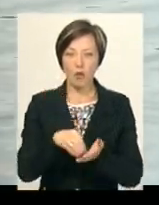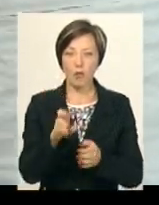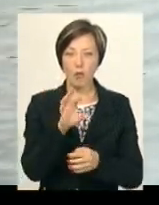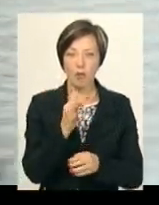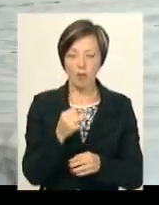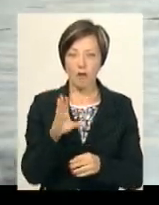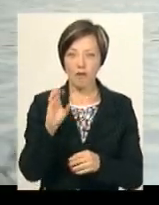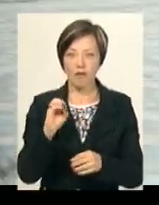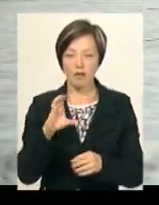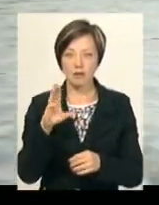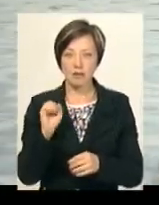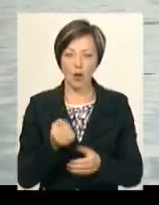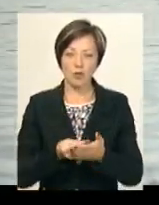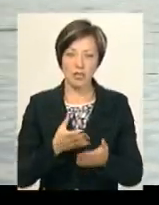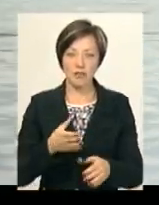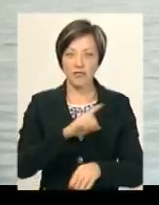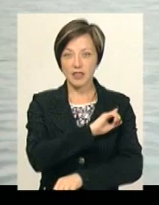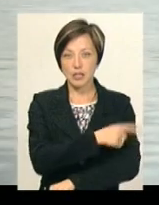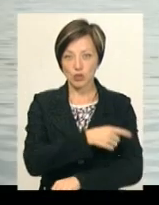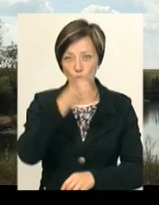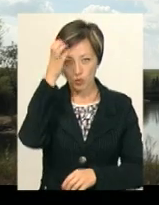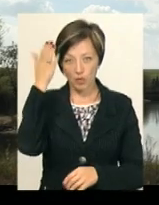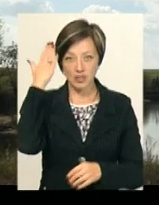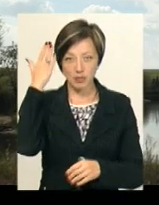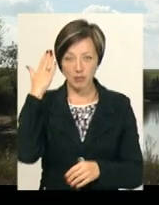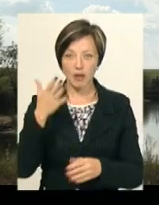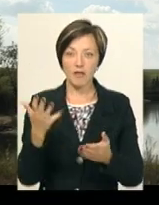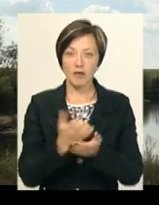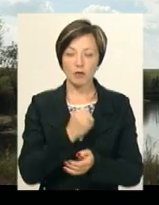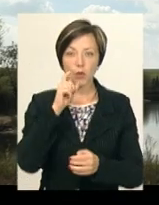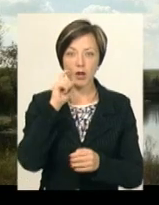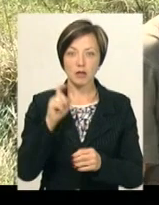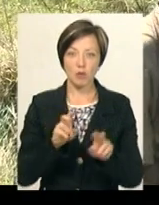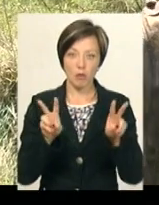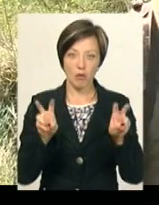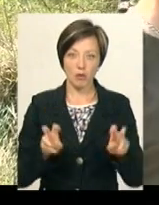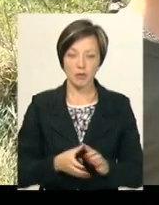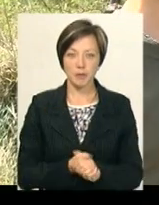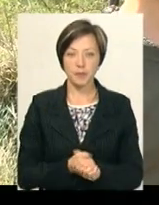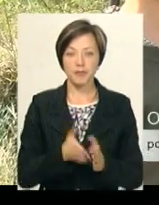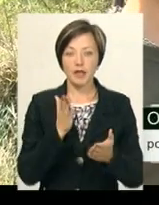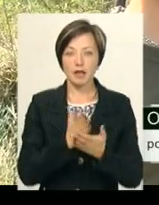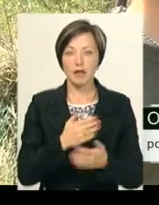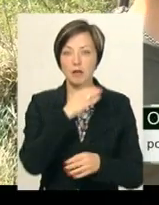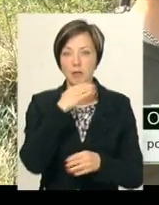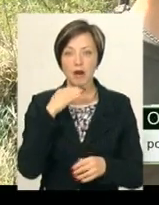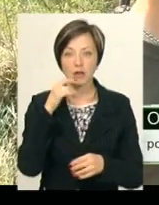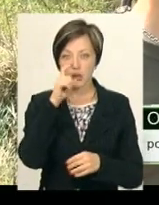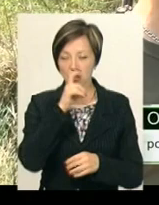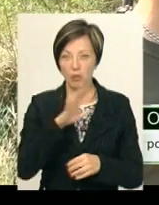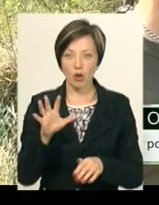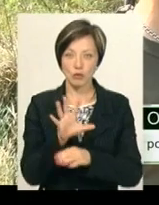боє і весту оцінив фізичні і розумові здібності, виведеної в Україні мисливської породи. Є багато непоганих собак,